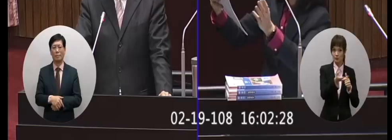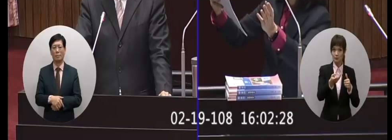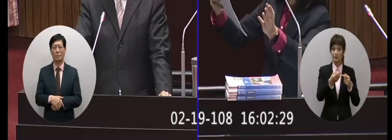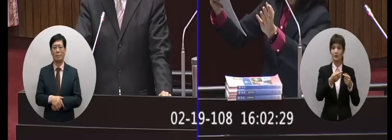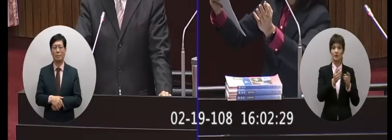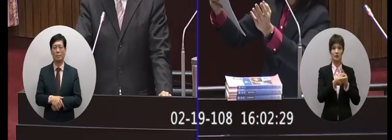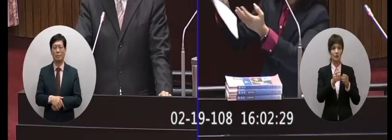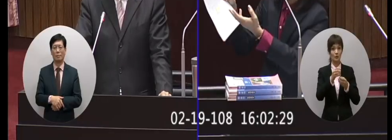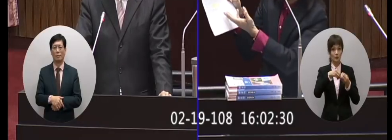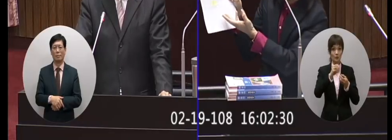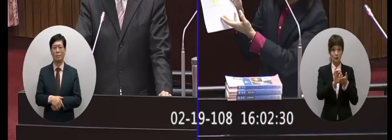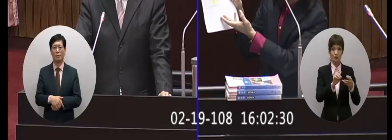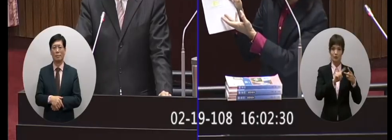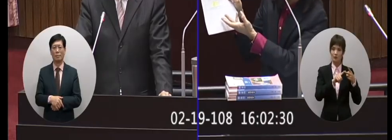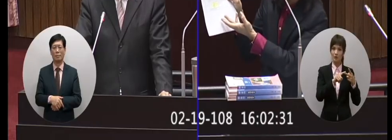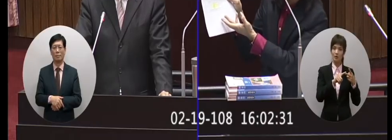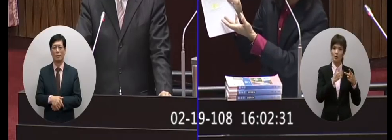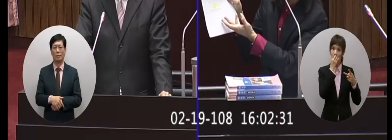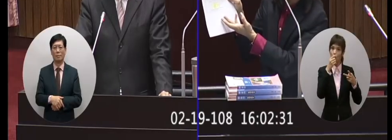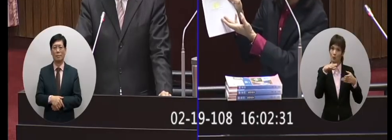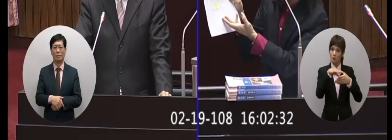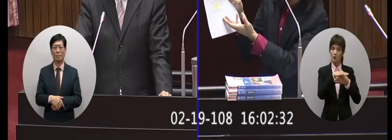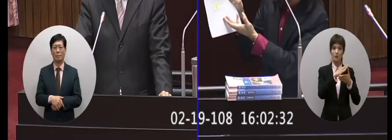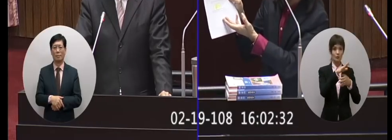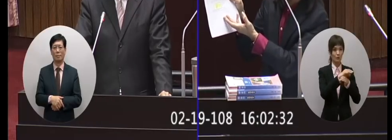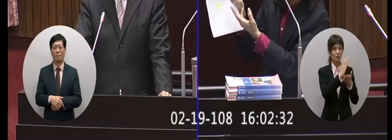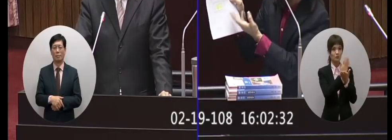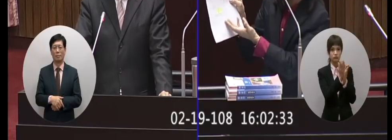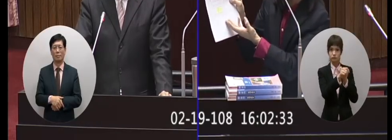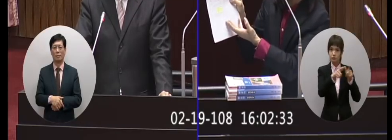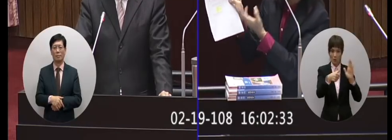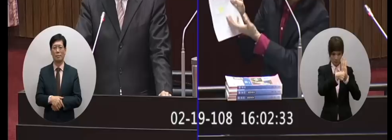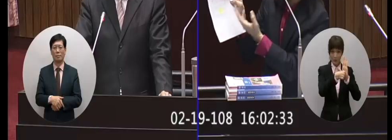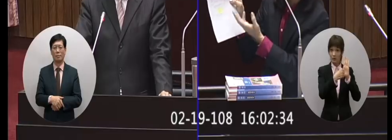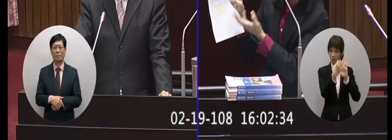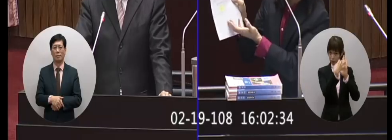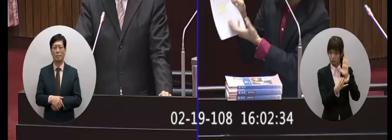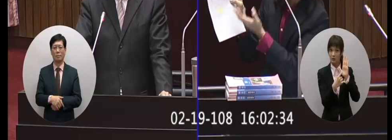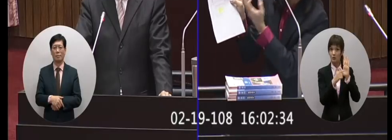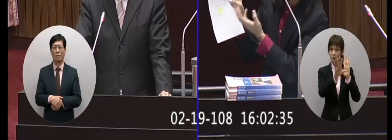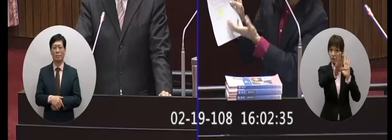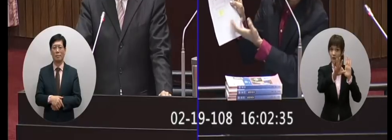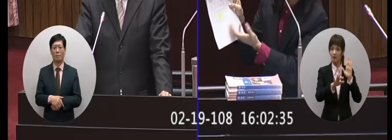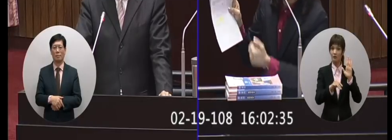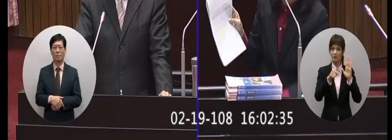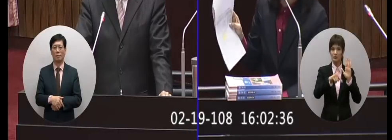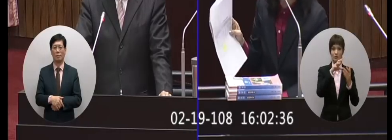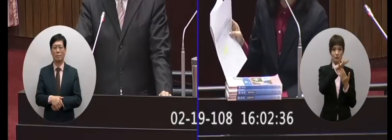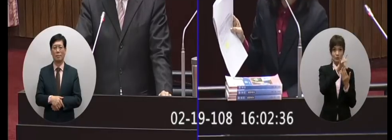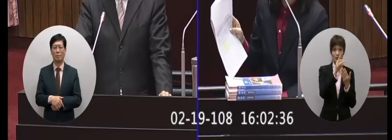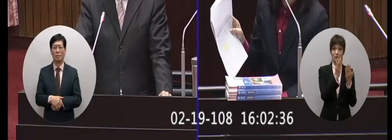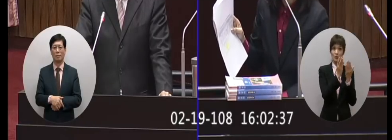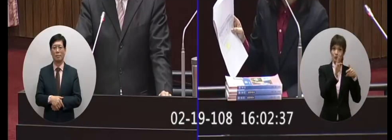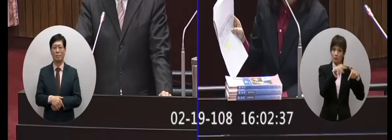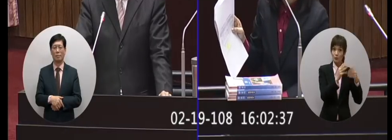用各類語文選讀不是就有名稱怎麼會沒有呢這是選修裡面的加深加廣